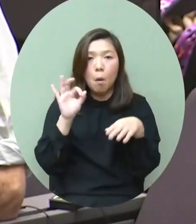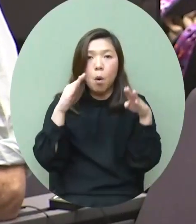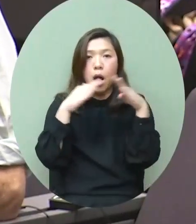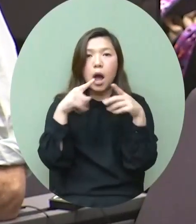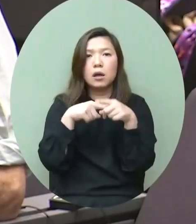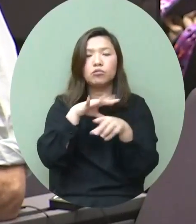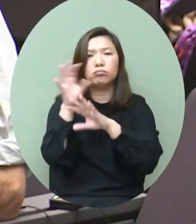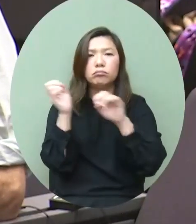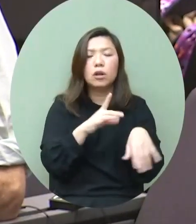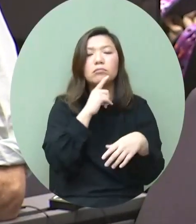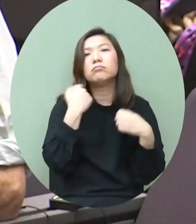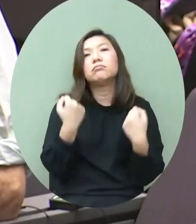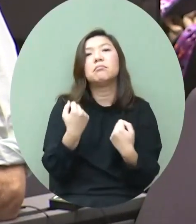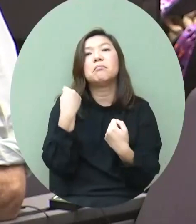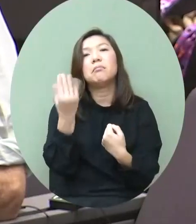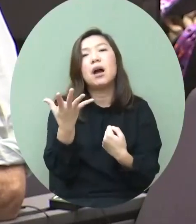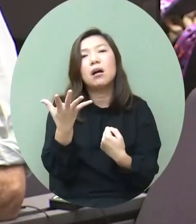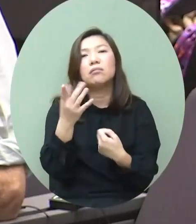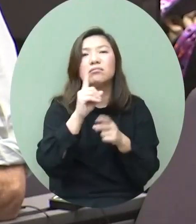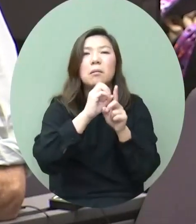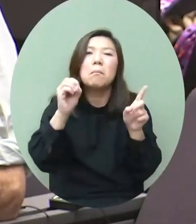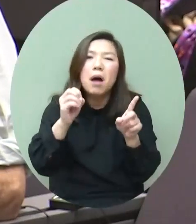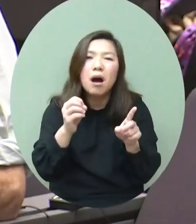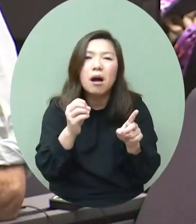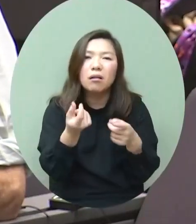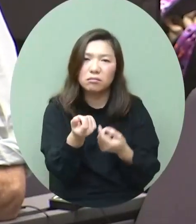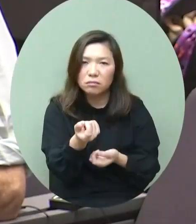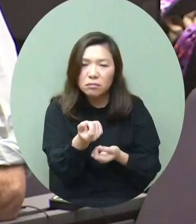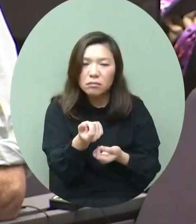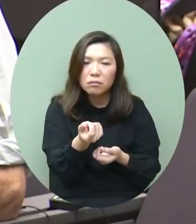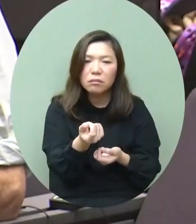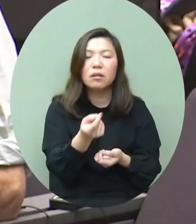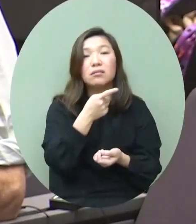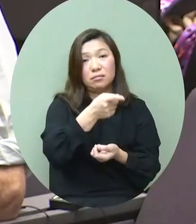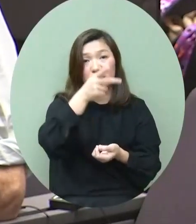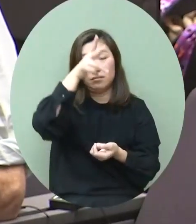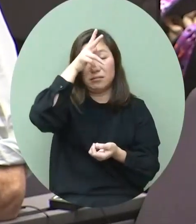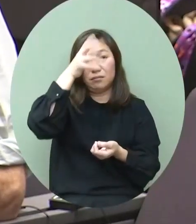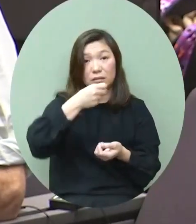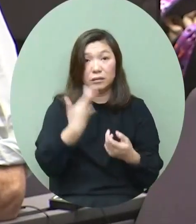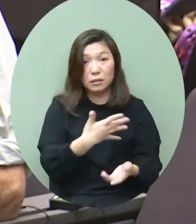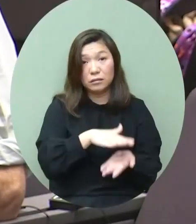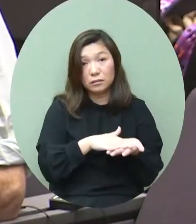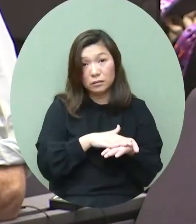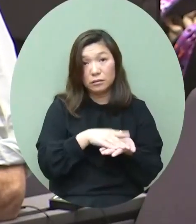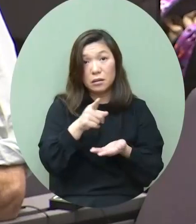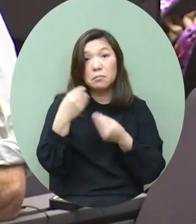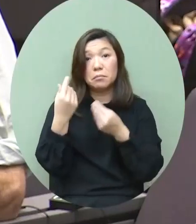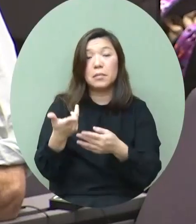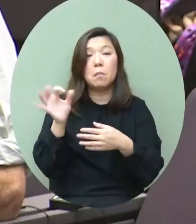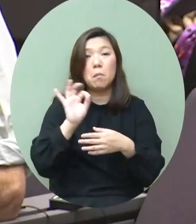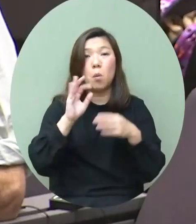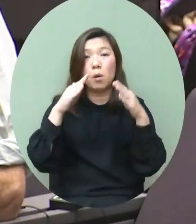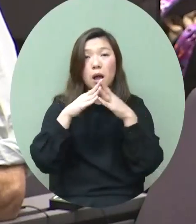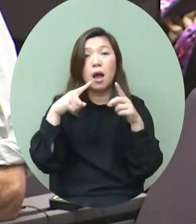但是就象徵息就博賠一百元想問回你特首會不會就事件向這幾位毛家姐